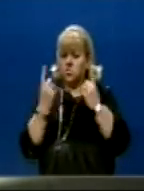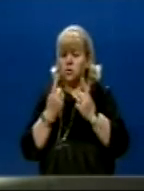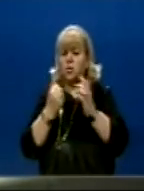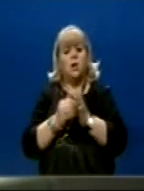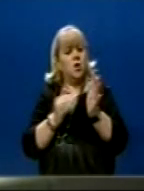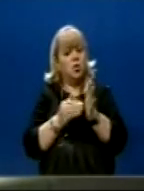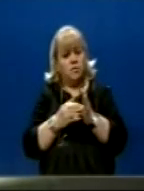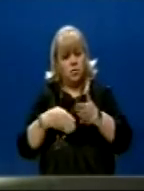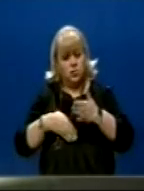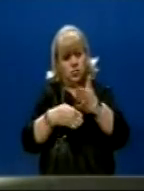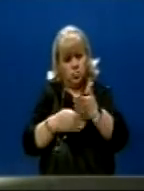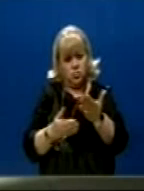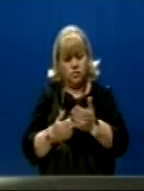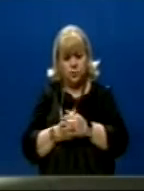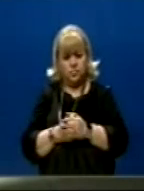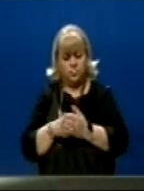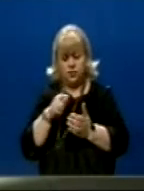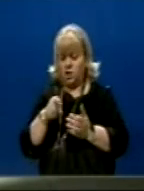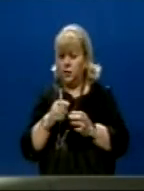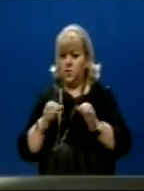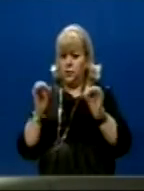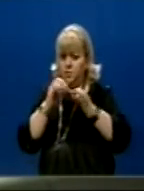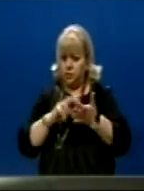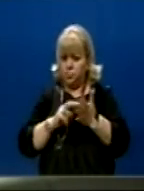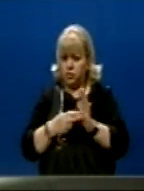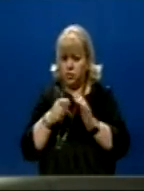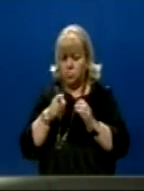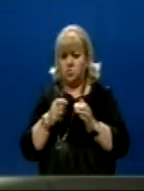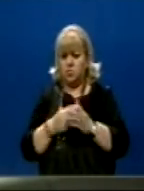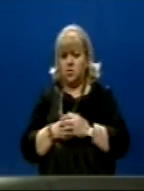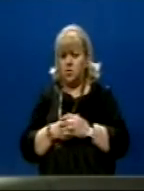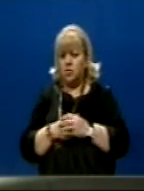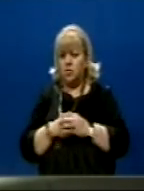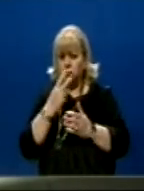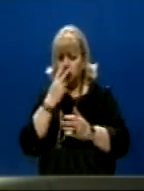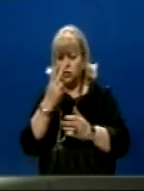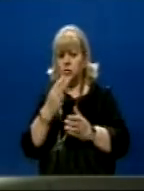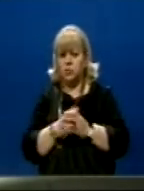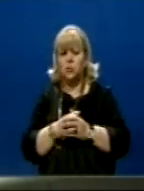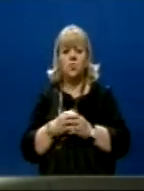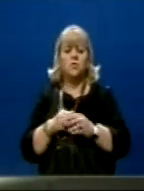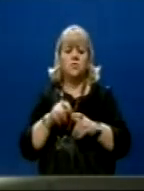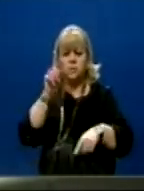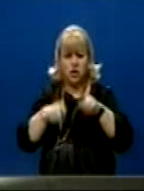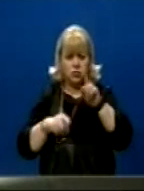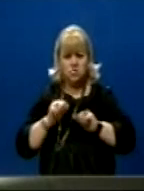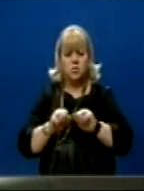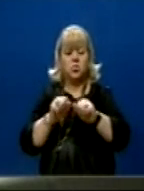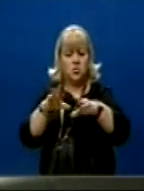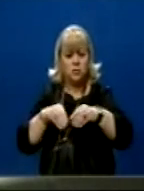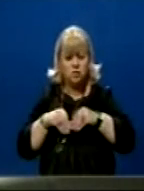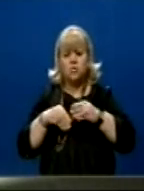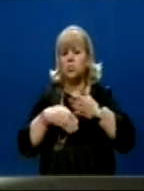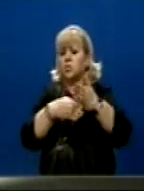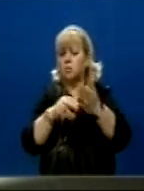kush nevoj që të kompenzohet Dhe kjo nuk është as pak politike Në fundë fundit, këtu sa mundat që o di kush Këndër shtonë di kush e përkra Kjo është mësë